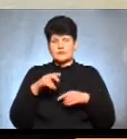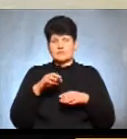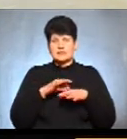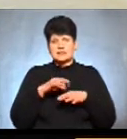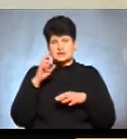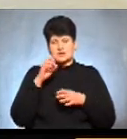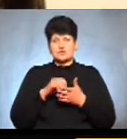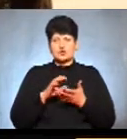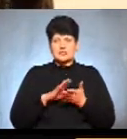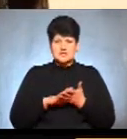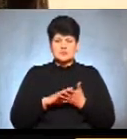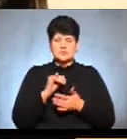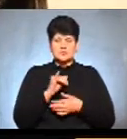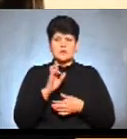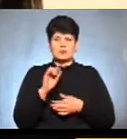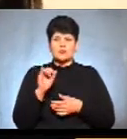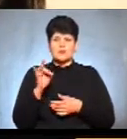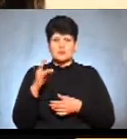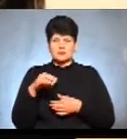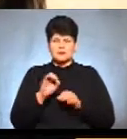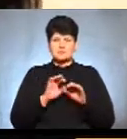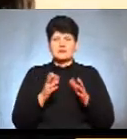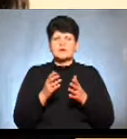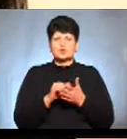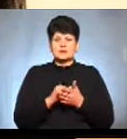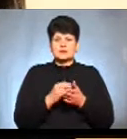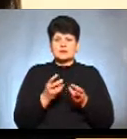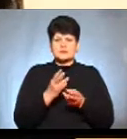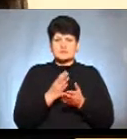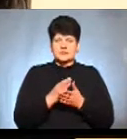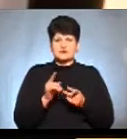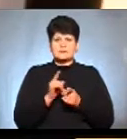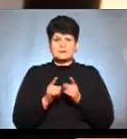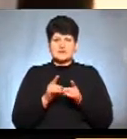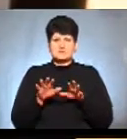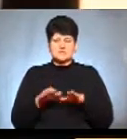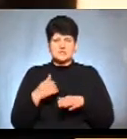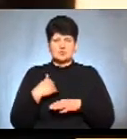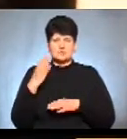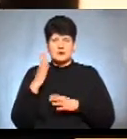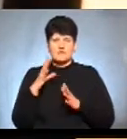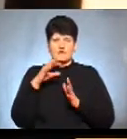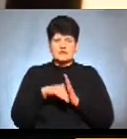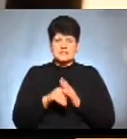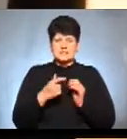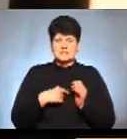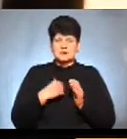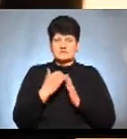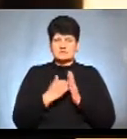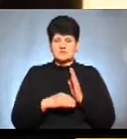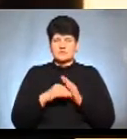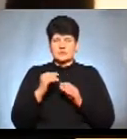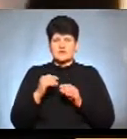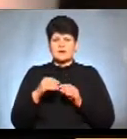виборців Ірина Бурда розповіла, які документи потрібно мати, щоб тимчасово змінити місце голосування або внести себе до списку виборців на виборах